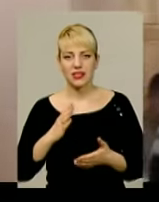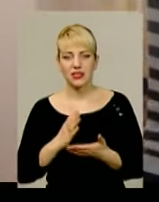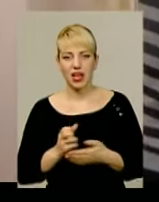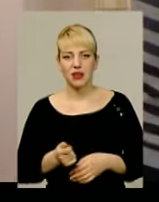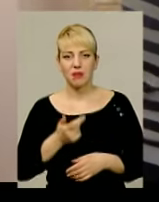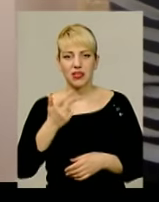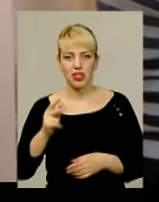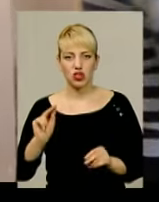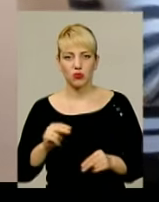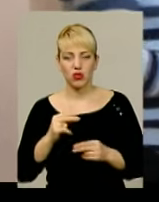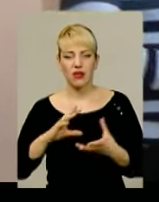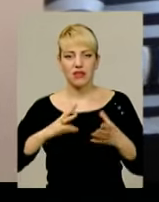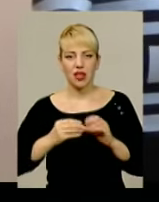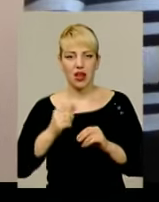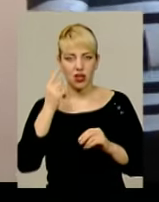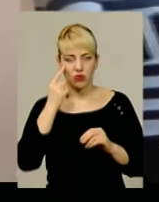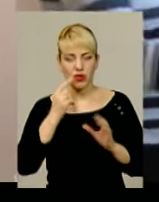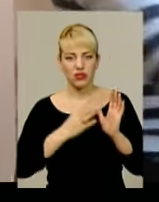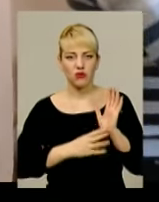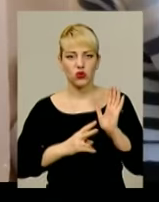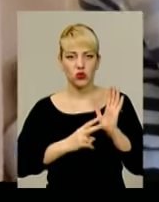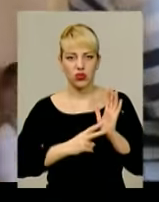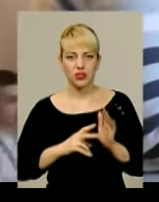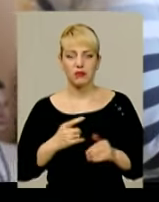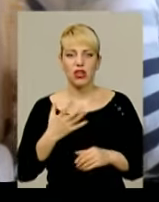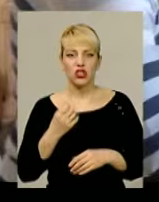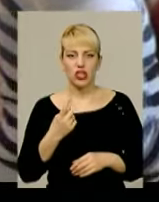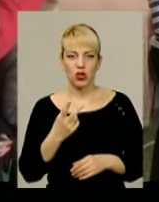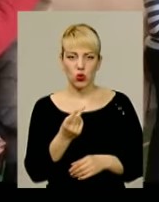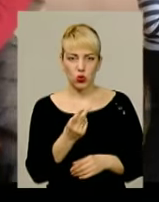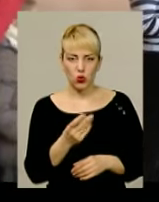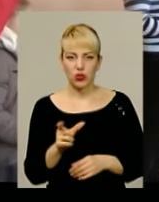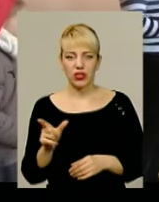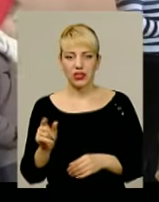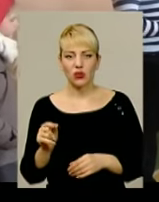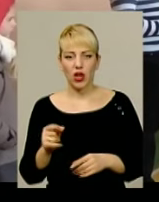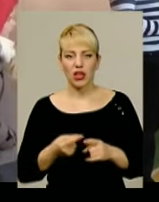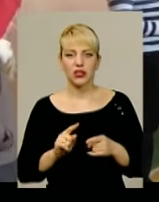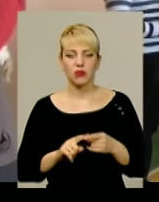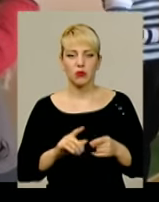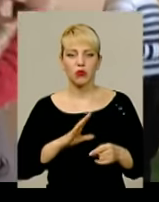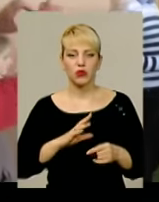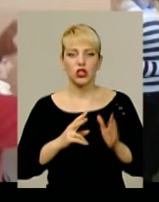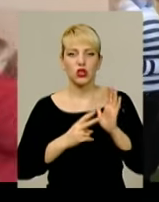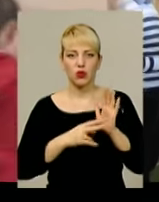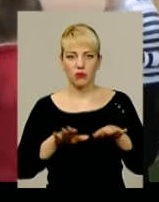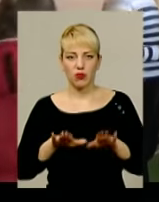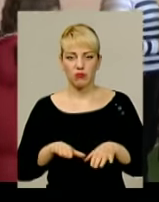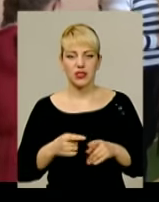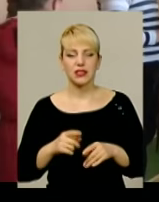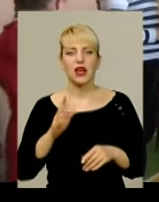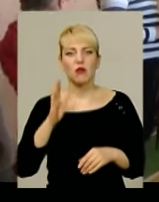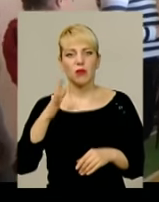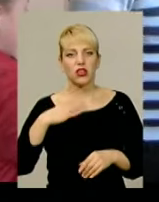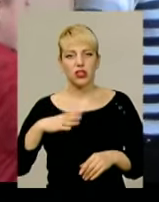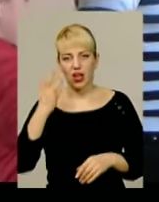На їх загальному рахунку 97 балів. Ще один Деражнянський дует Кіра Косян-Корунець став сьомим. На чемпіонів попереду чекають літні ігри.